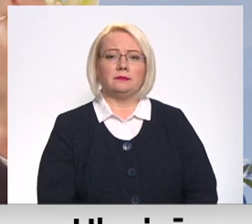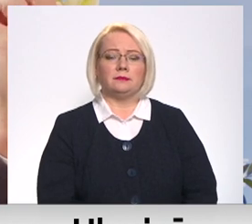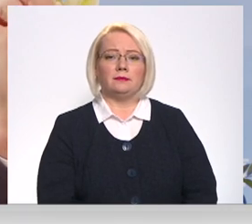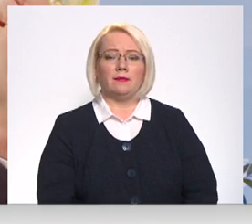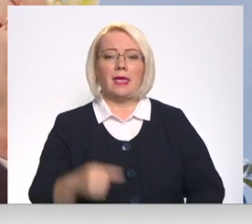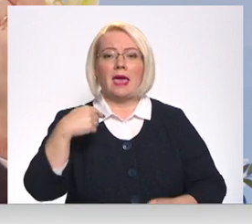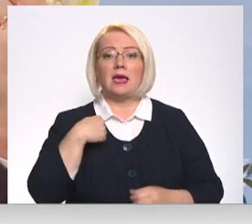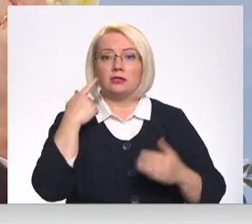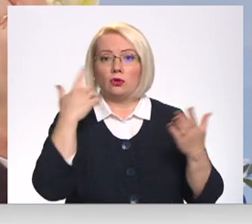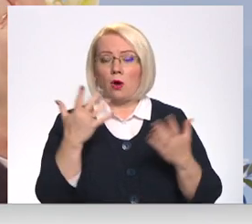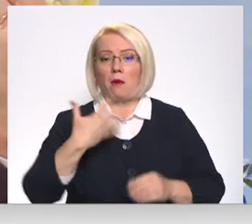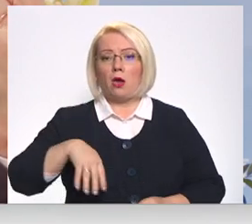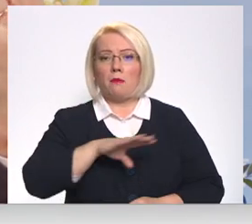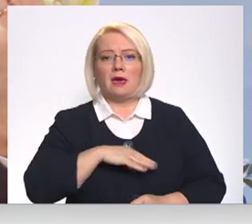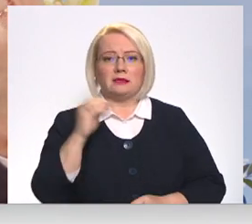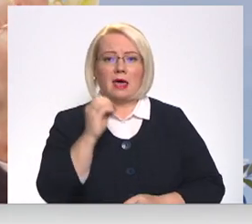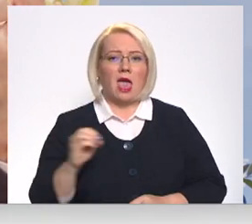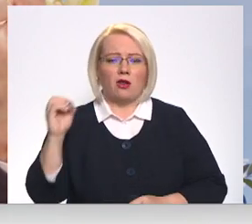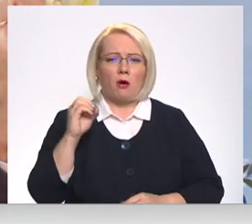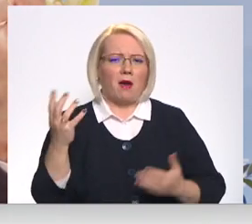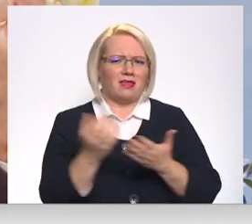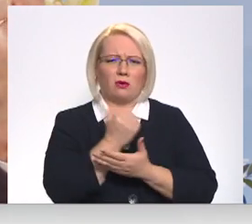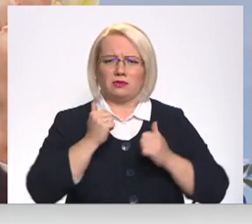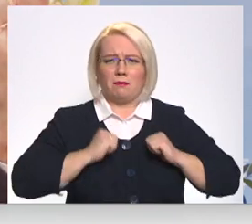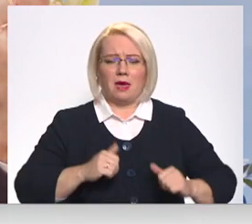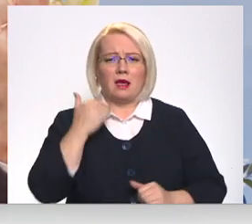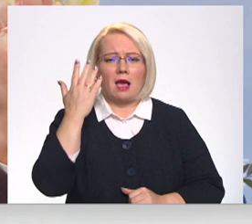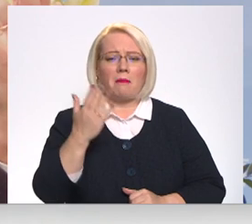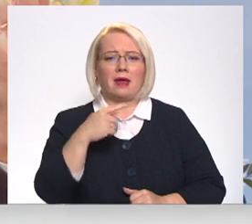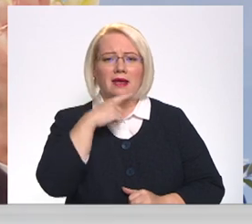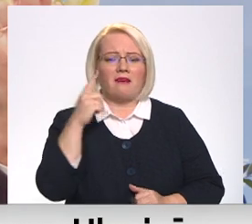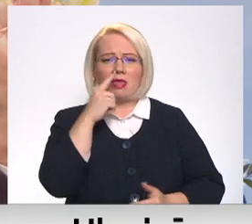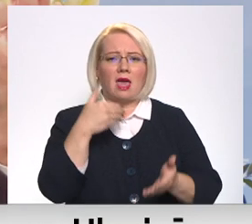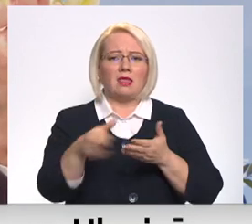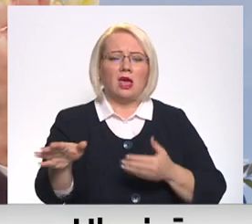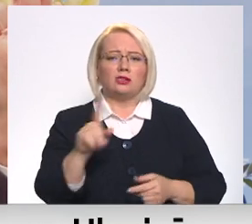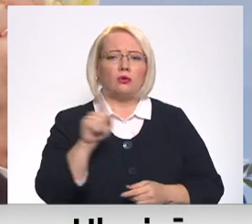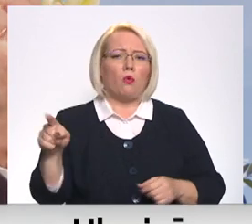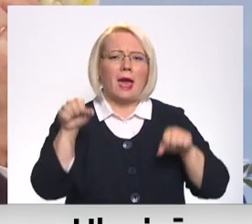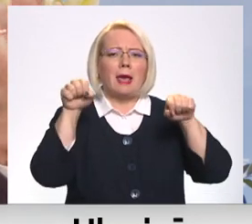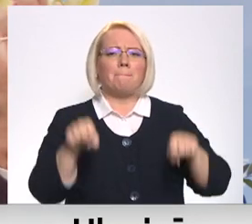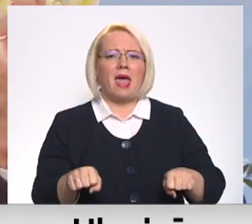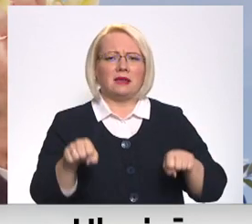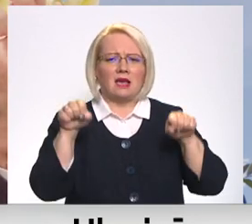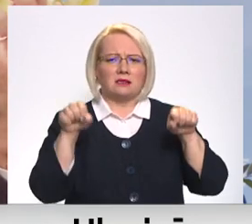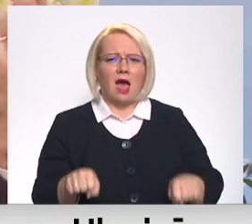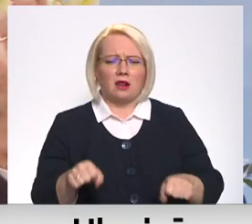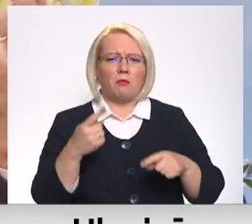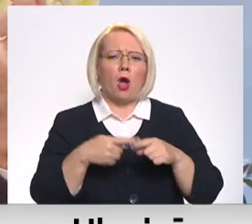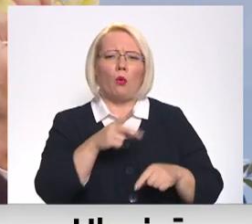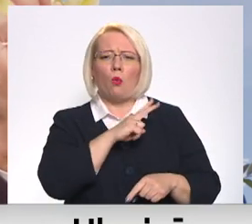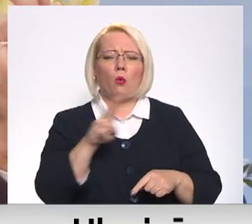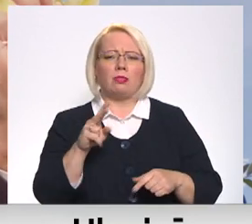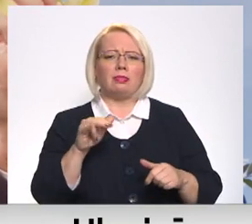Es domāju, mēs Eiropā neiegūsim mieru, kamēr Krievija neateiksies no impēriskā kārdinājuma un nekoncentrēsies uz